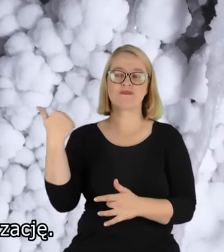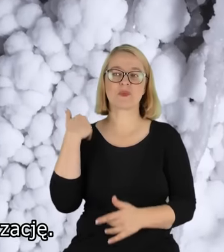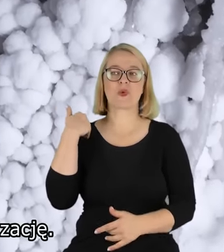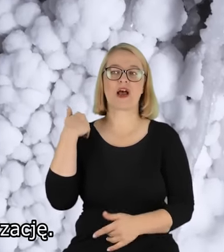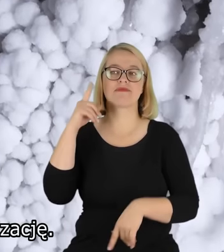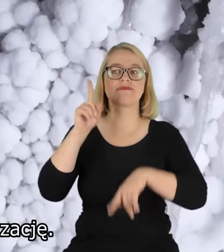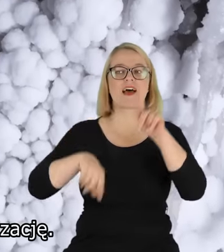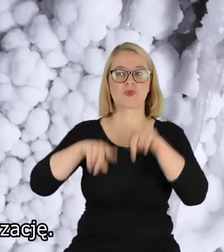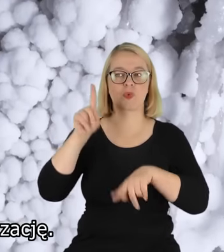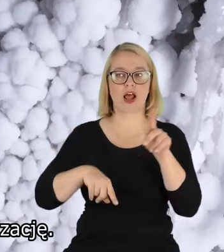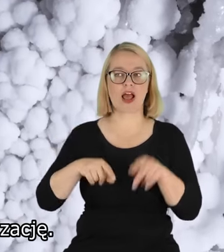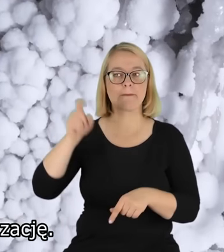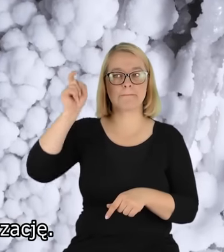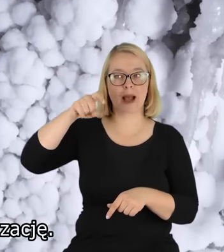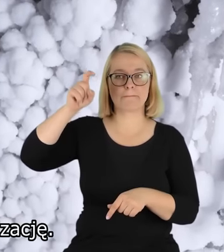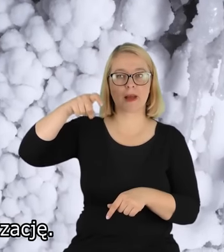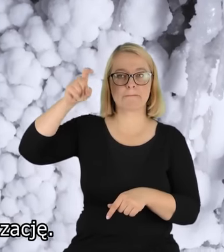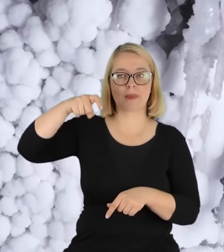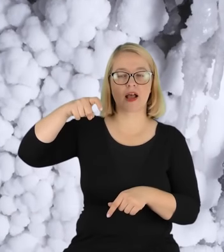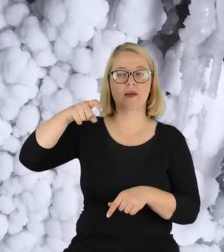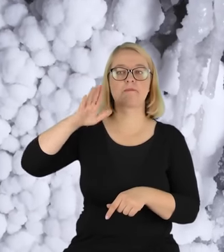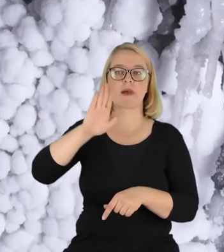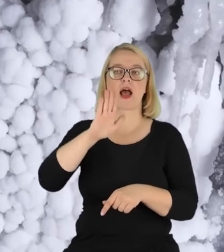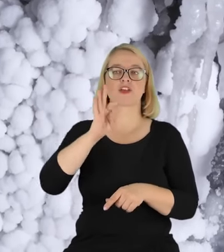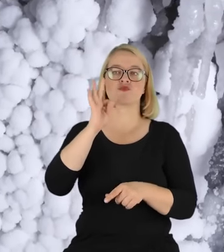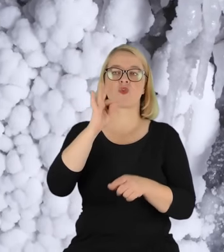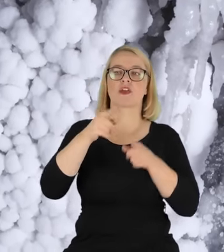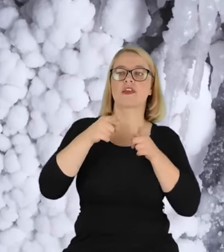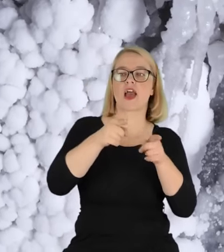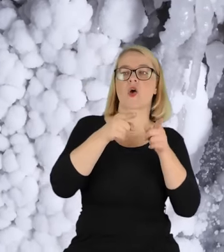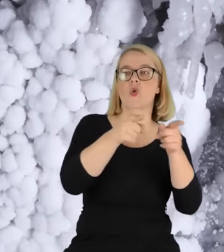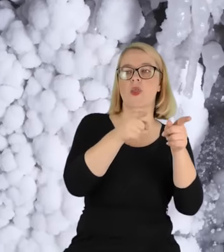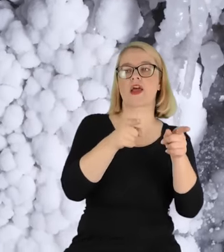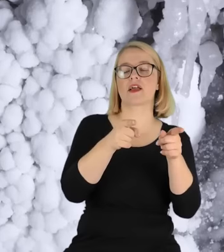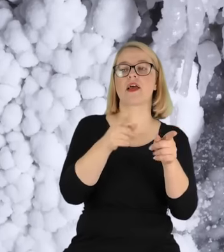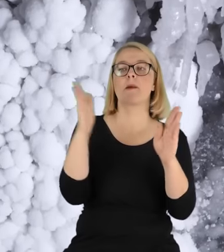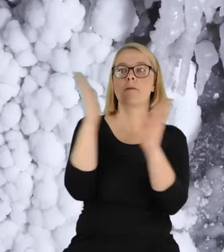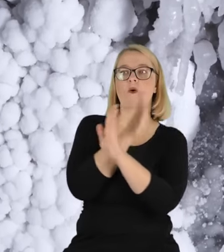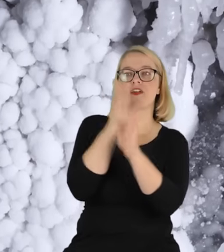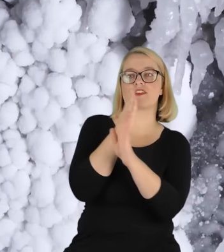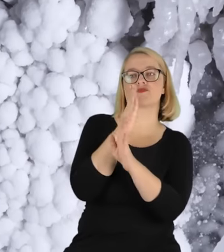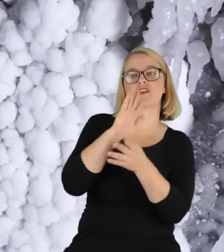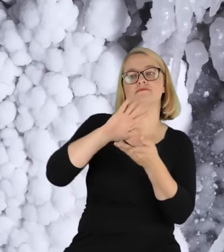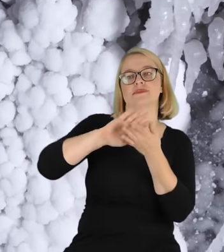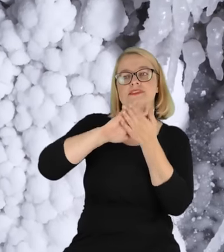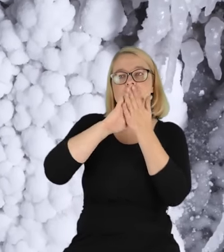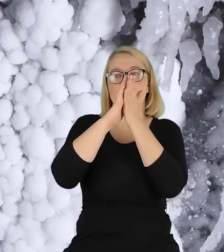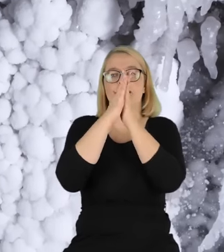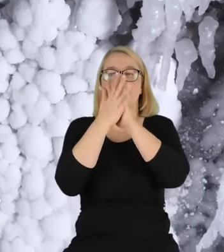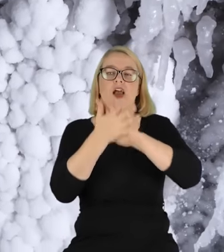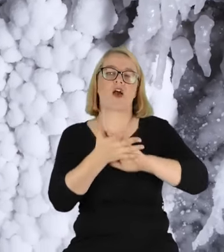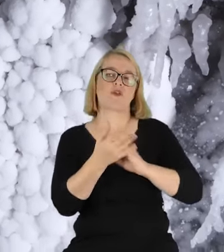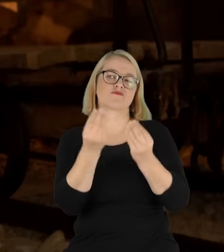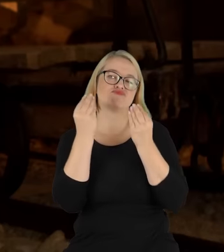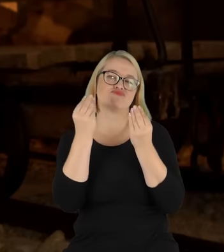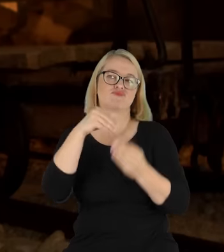Kropla spadająca dostawała bieg, ionizację, ionizacja powietrza, tworzyła przepiękne krzewy